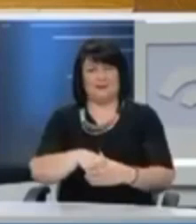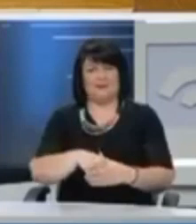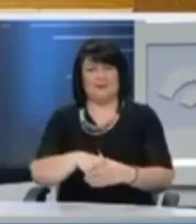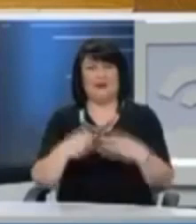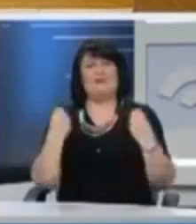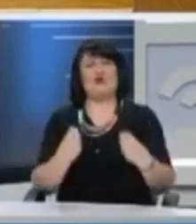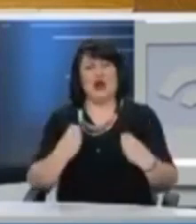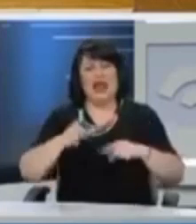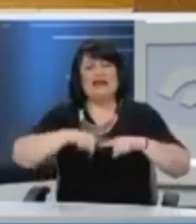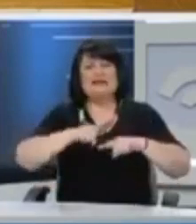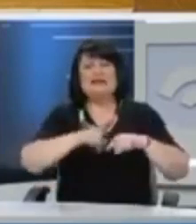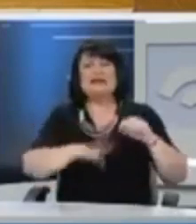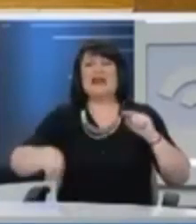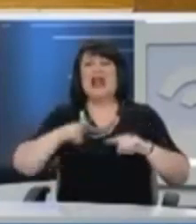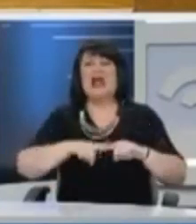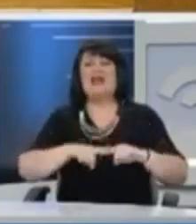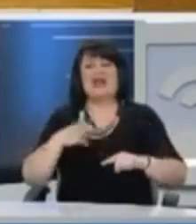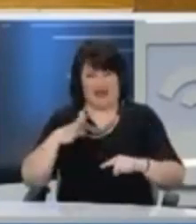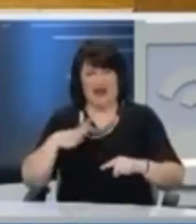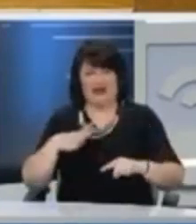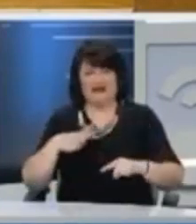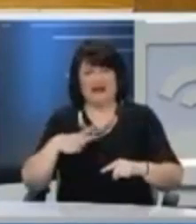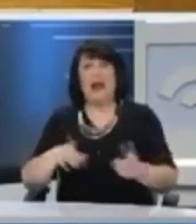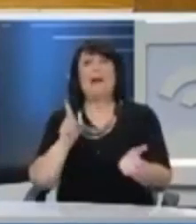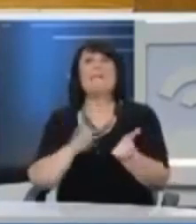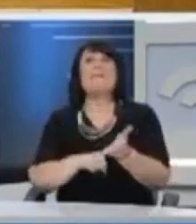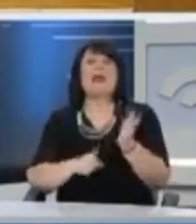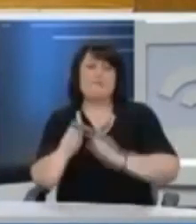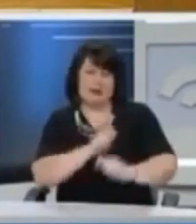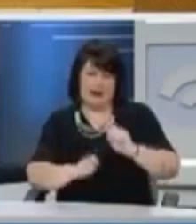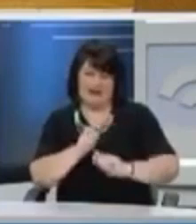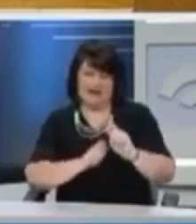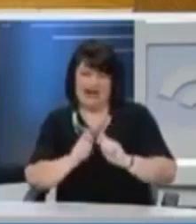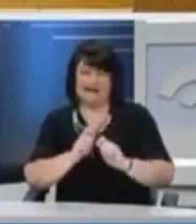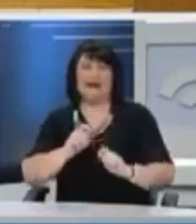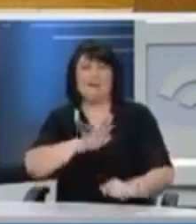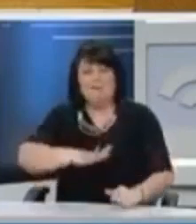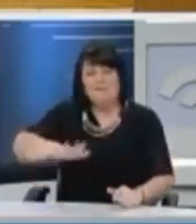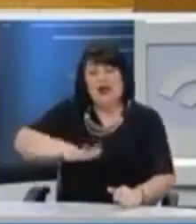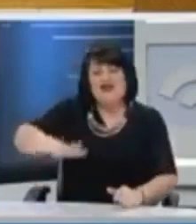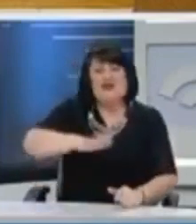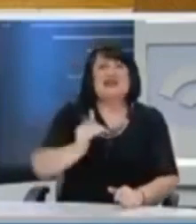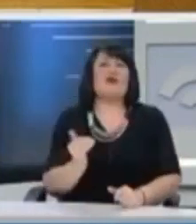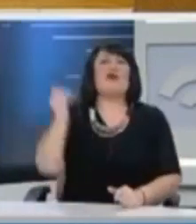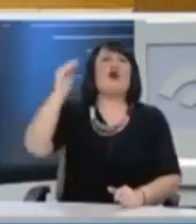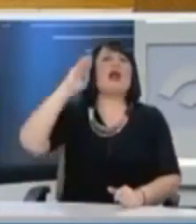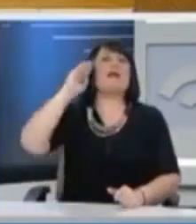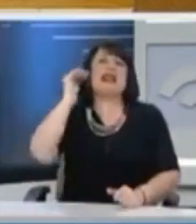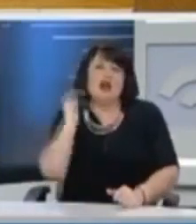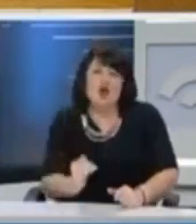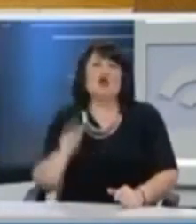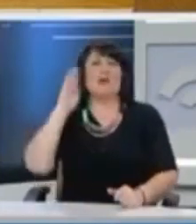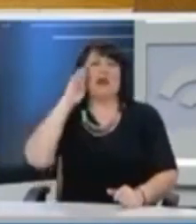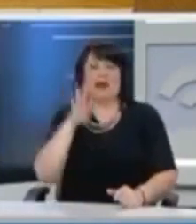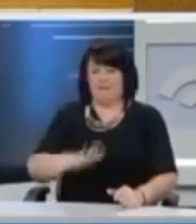Έλληνες καλύτερα στη χώρα τους και ταυτόχρονος του Ελληνικού Κοινοβούλιο. Τότε θα πρέπει να δημιουργήσετε περιφέρειες Βόρειας Αμερικής, Νότιας